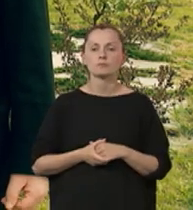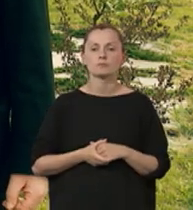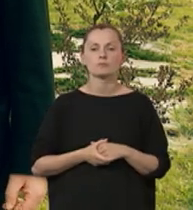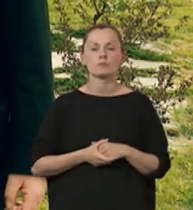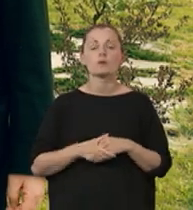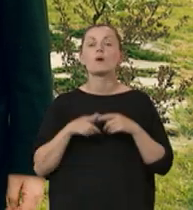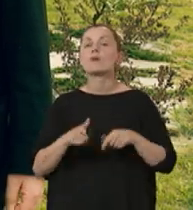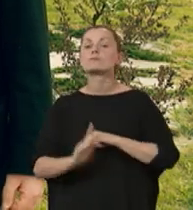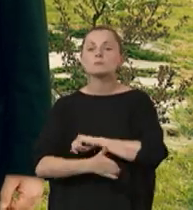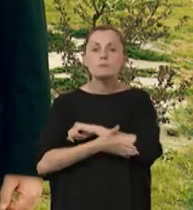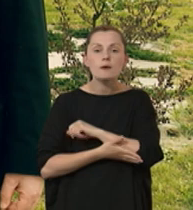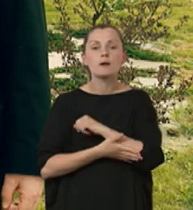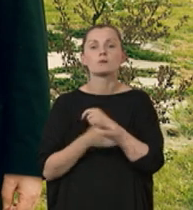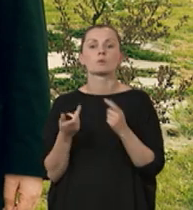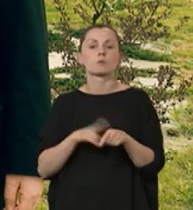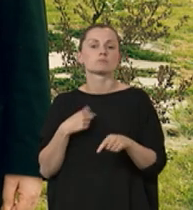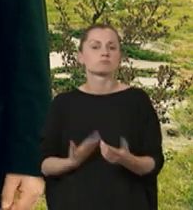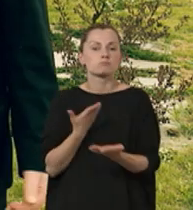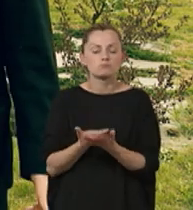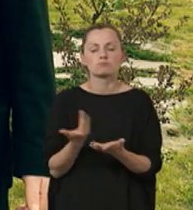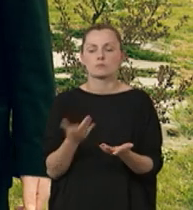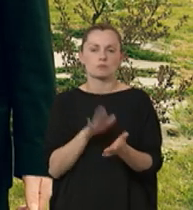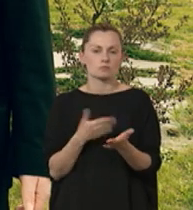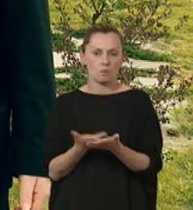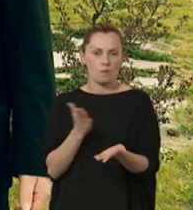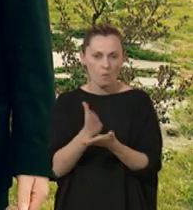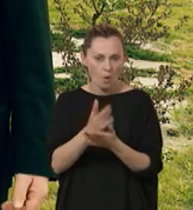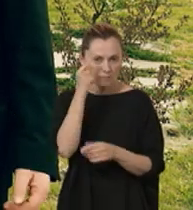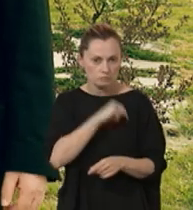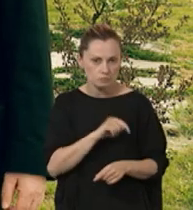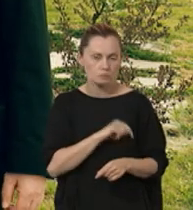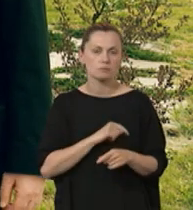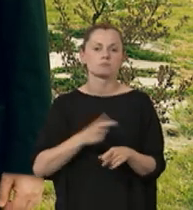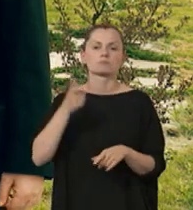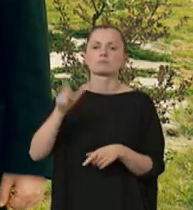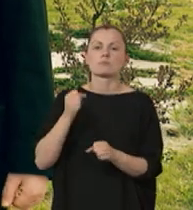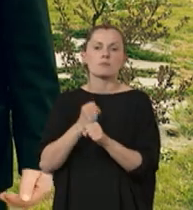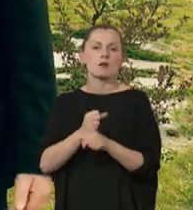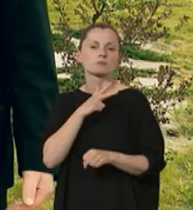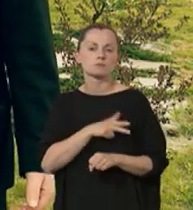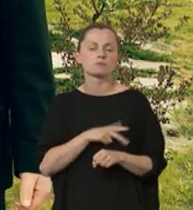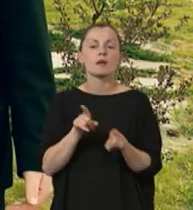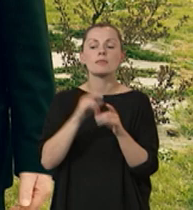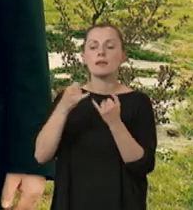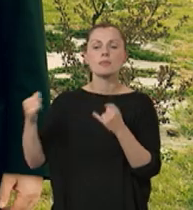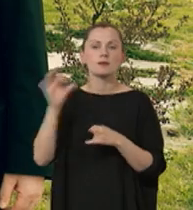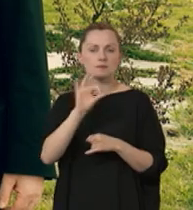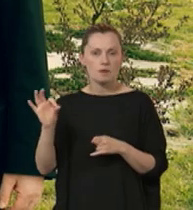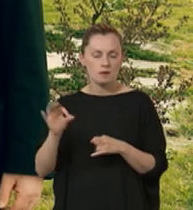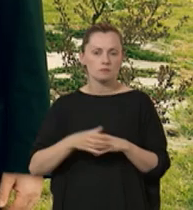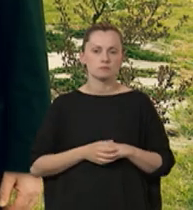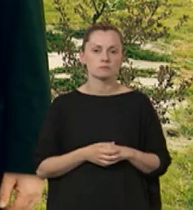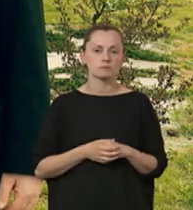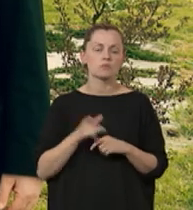wówczas wsparcie, które oferujemy, czy to pomoc psychologa, czy pracownika socjalnego, innych specjalistów,